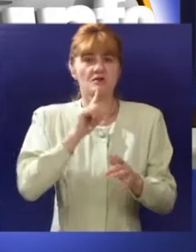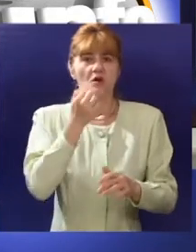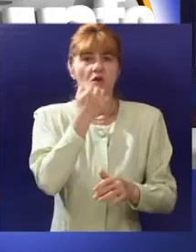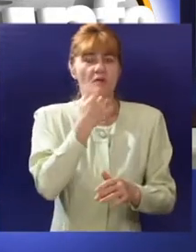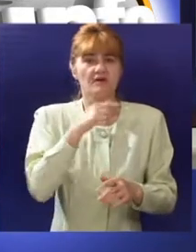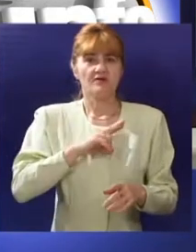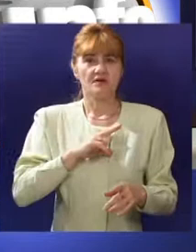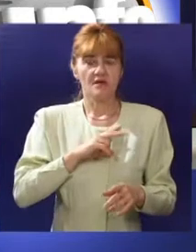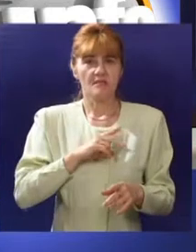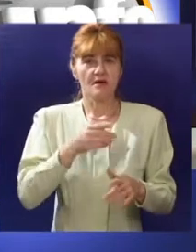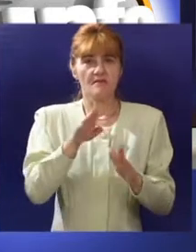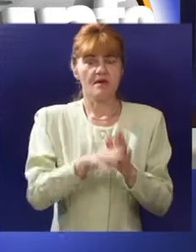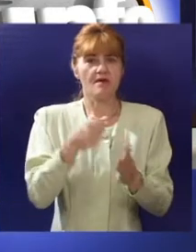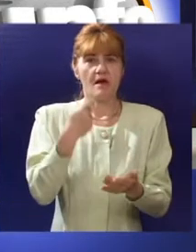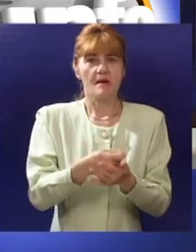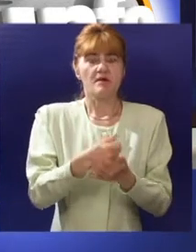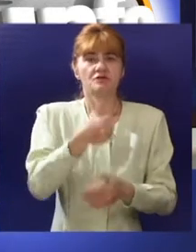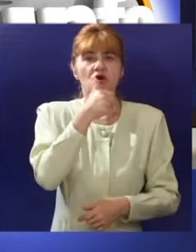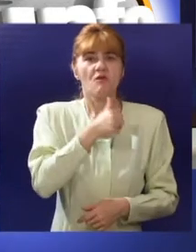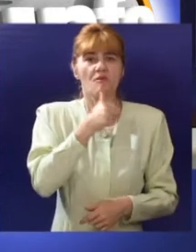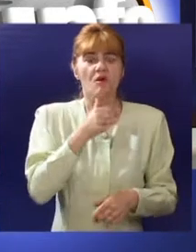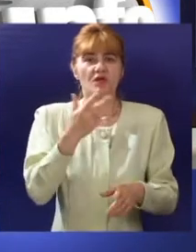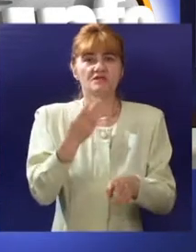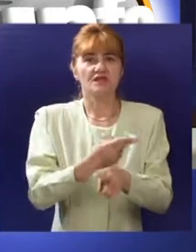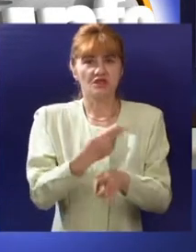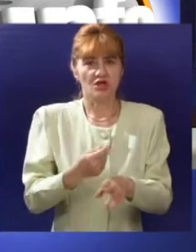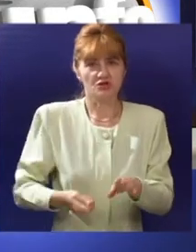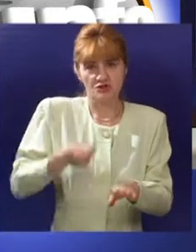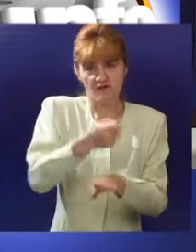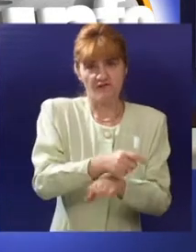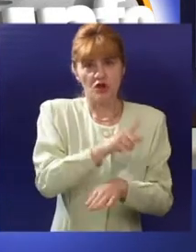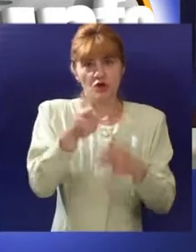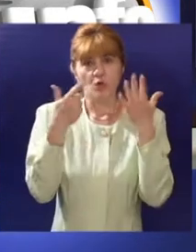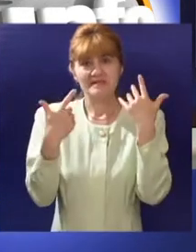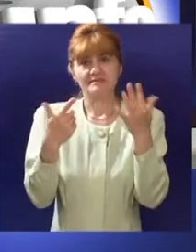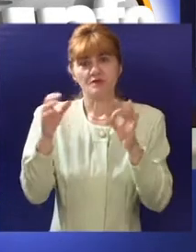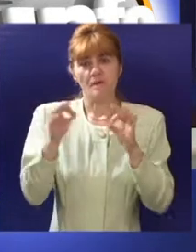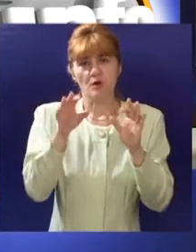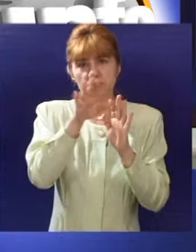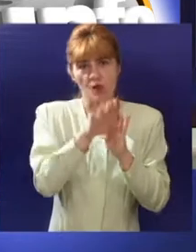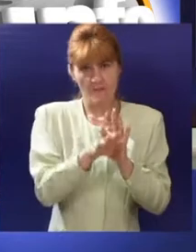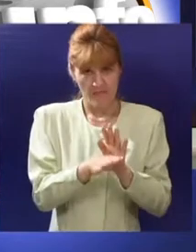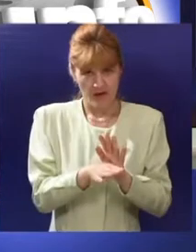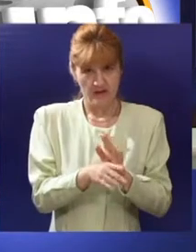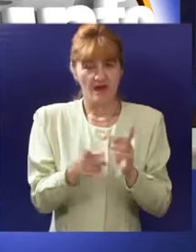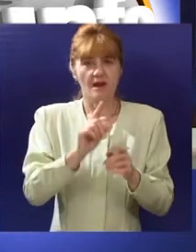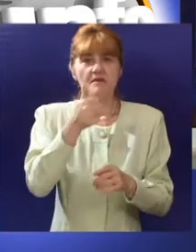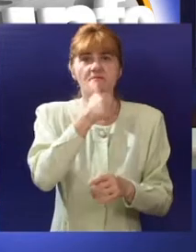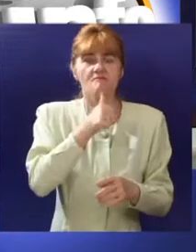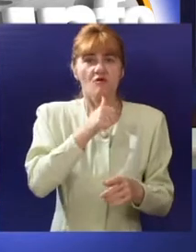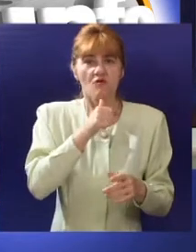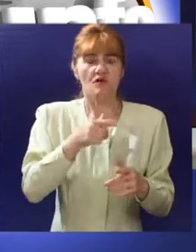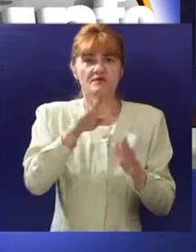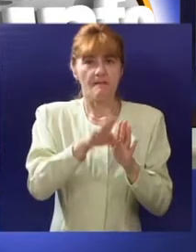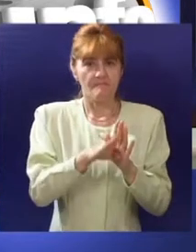na zarade novozaposlenih radnika državi plaćati do 70% manje namete nego za plate onih koji već rade, a penzijske doprinose,